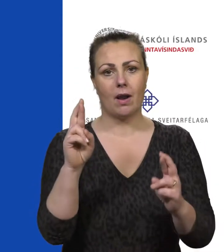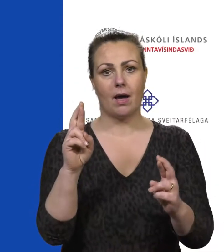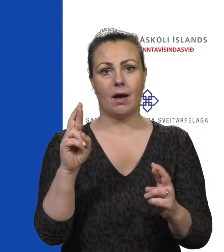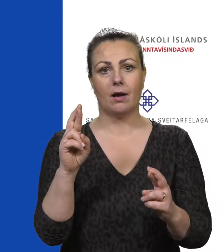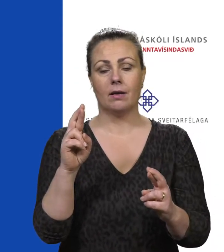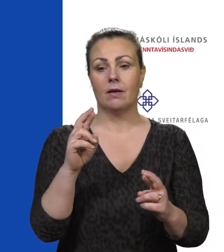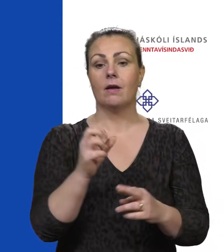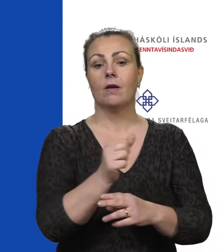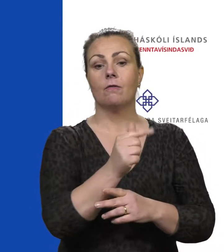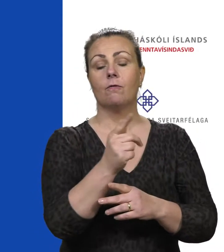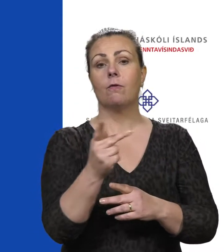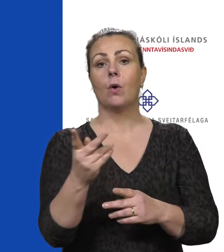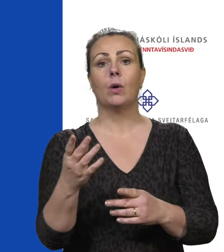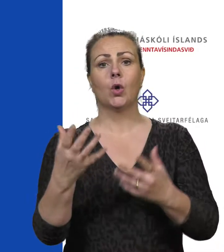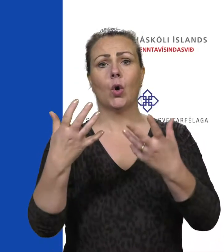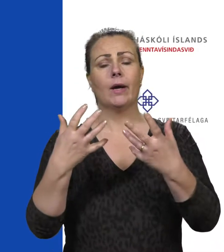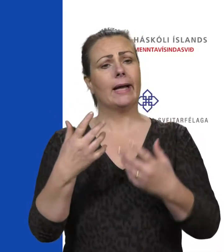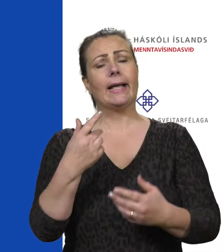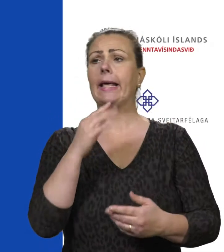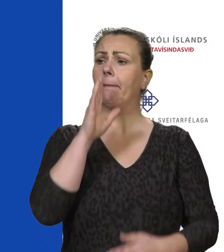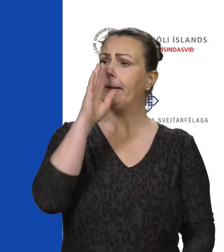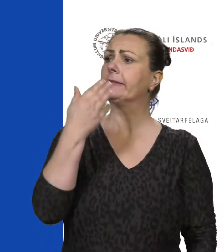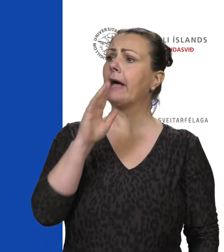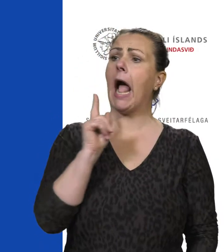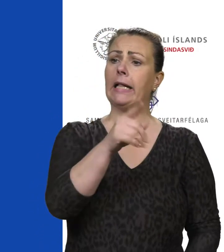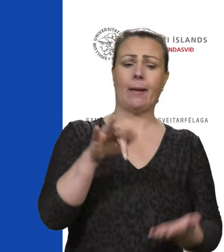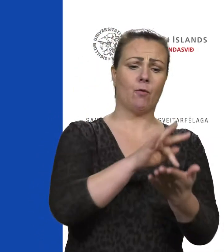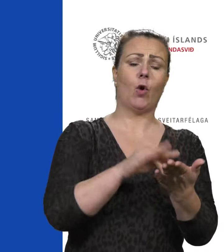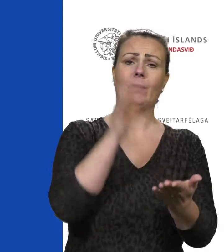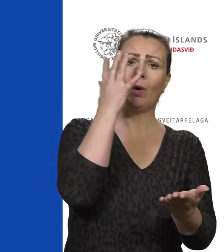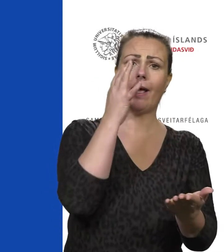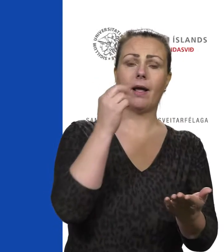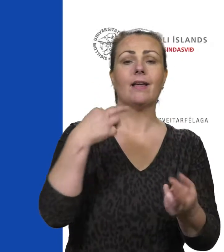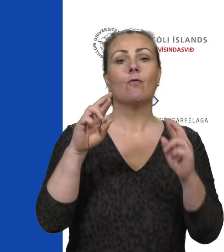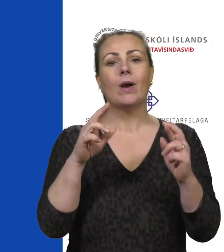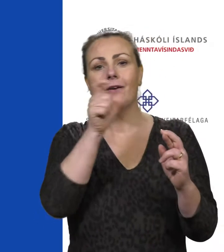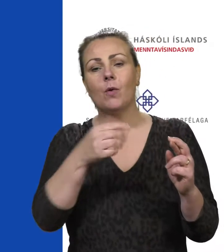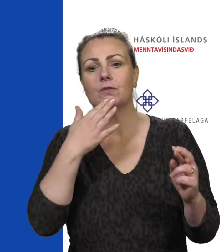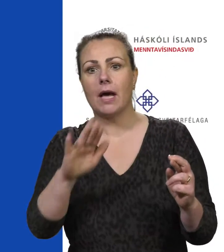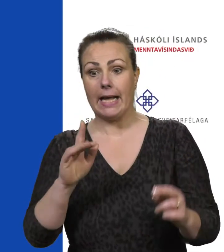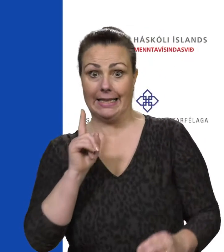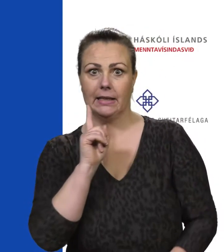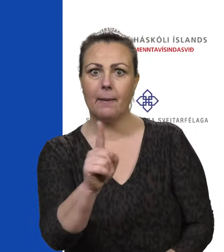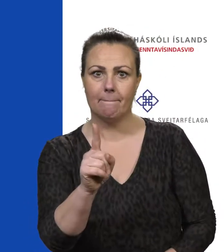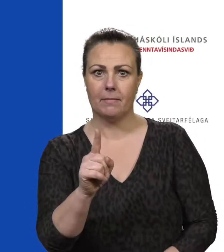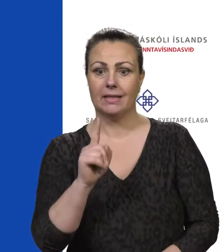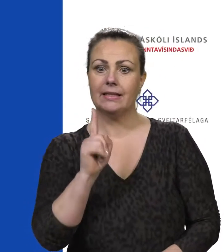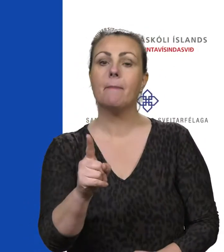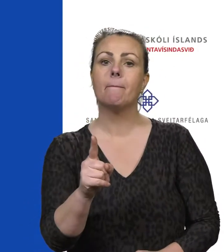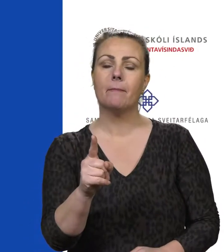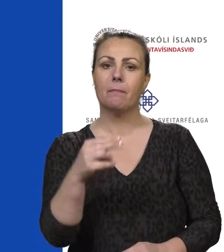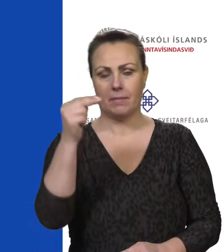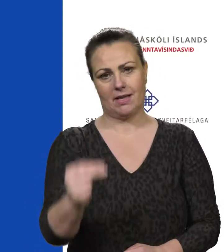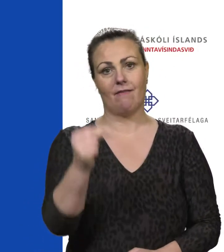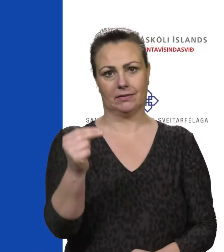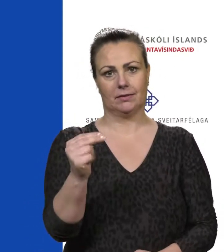svar sem er nafnaði einhverju forriti og fleiri horfi á þetta. Þetta er það sem skiptir máli og